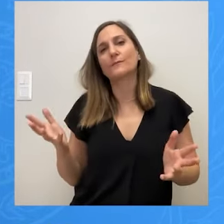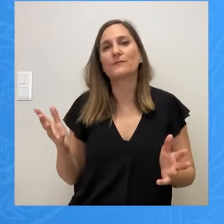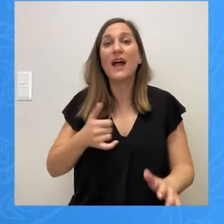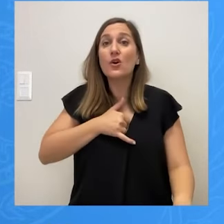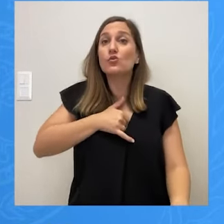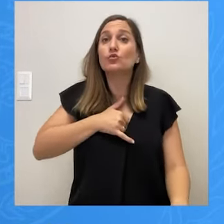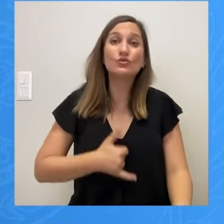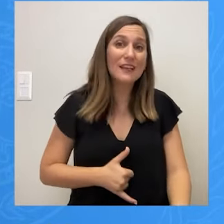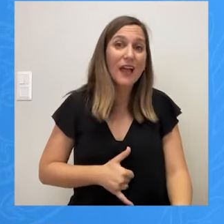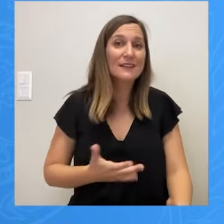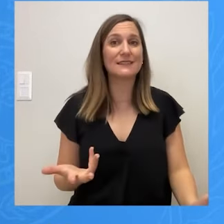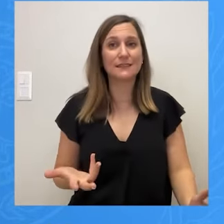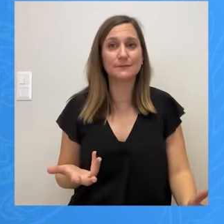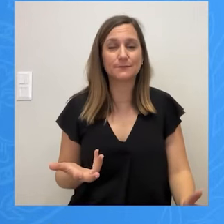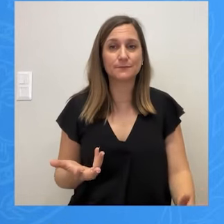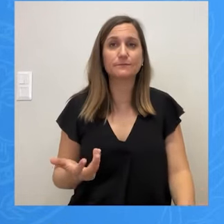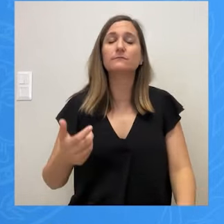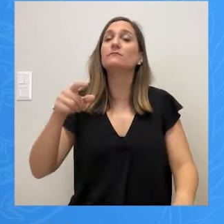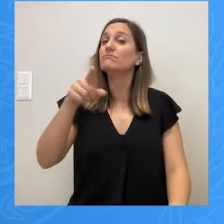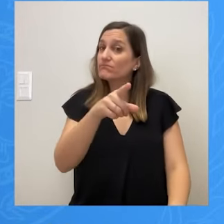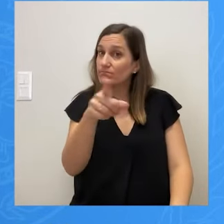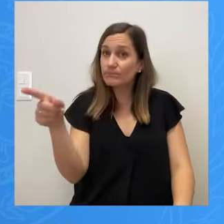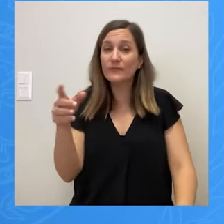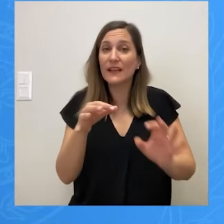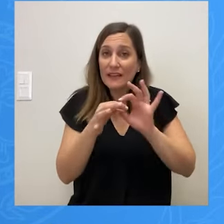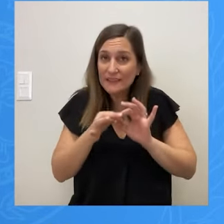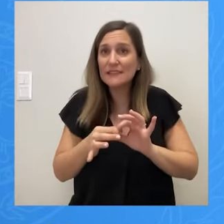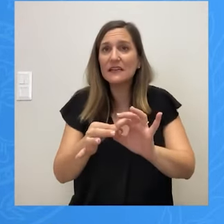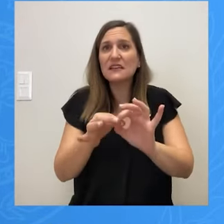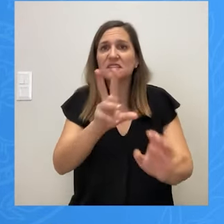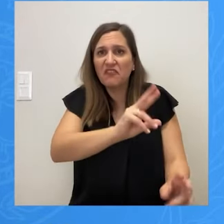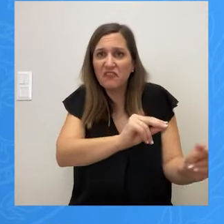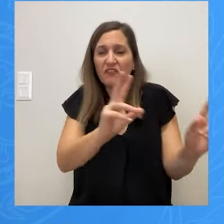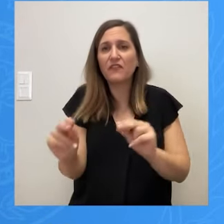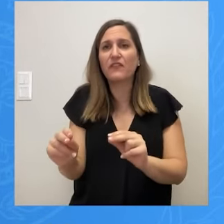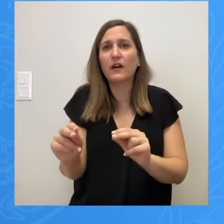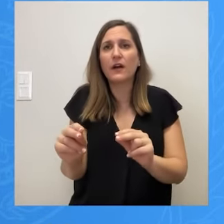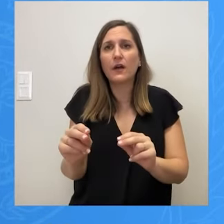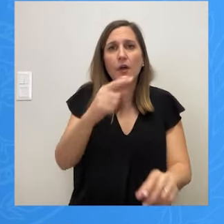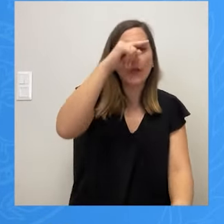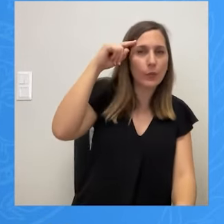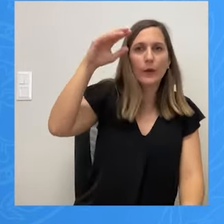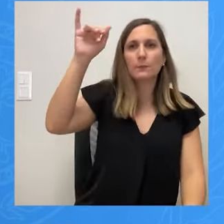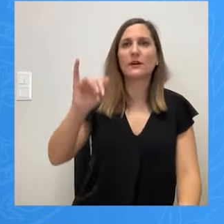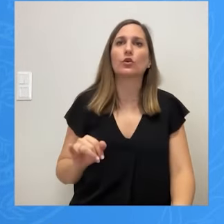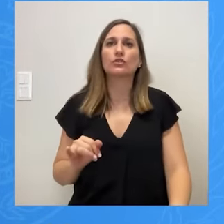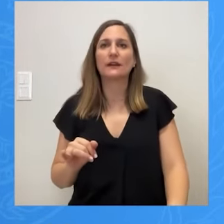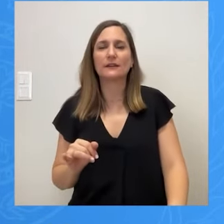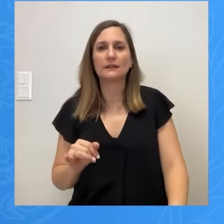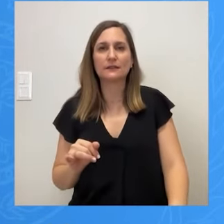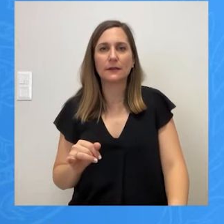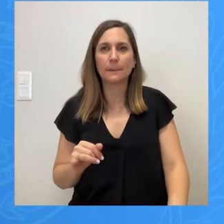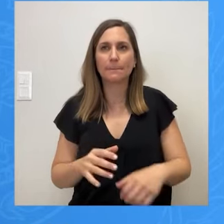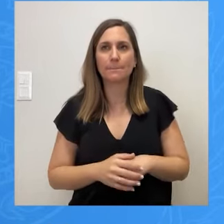ουσία της κριτικής λοιπόν είναι ότι συνεχίζεται στον ίδιο δρόμο. Έχουμε θέμα 15, η ατελή